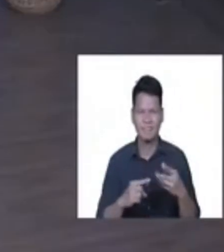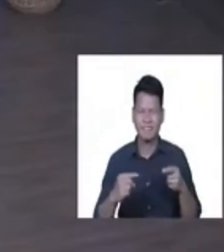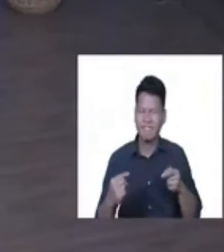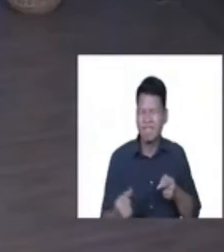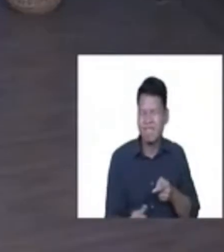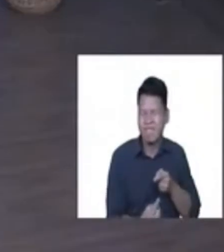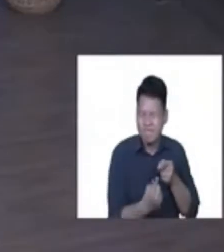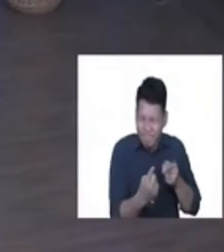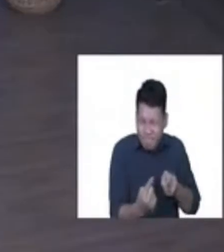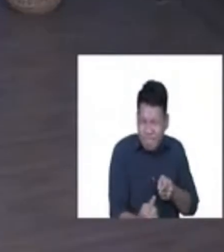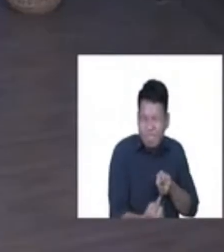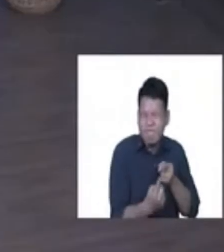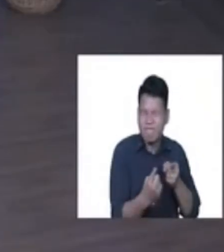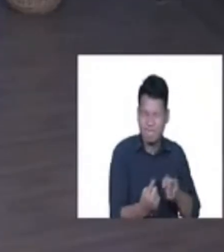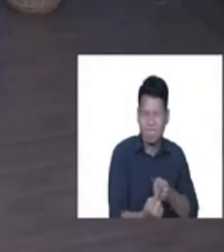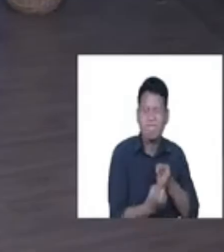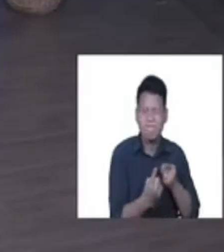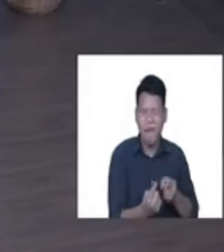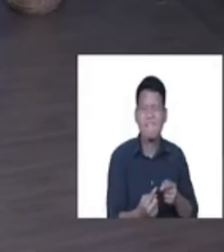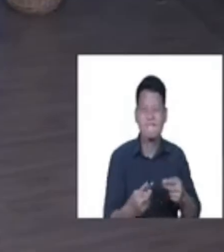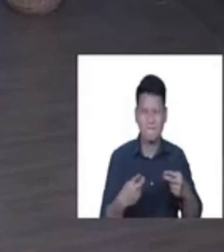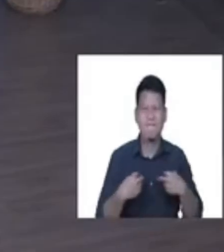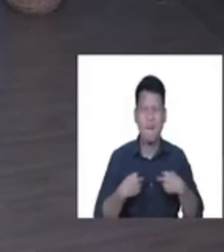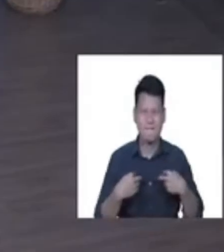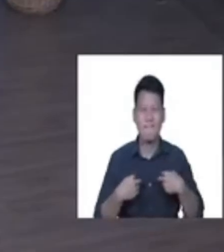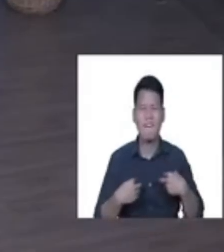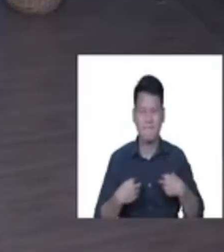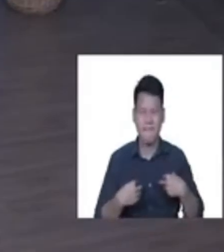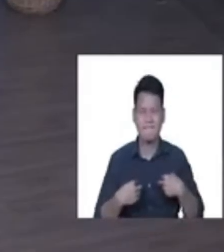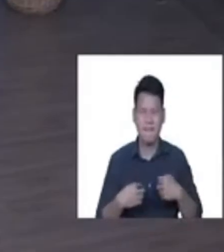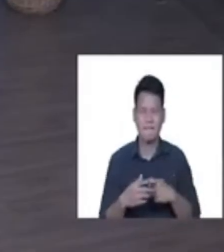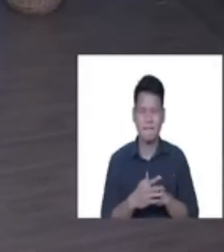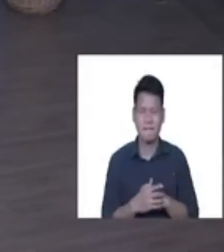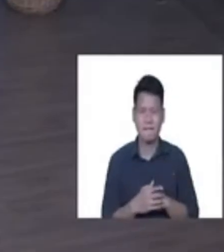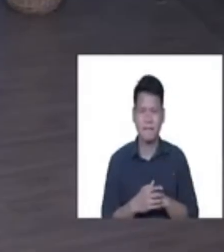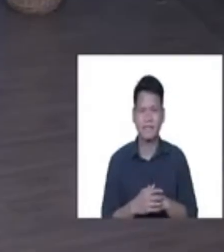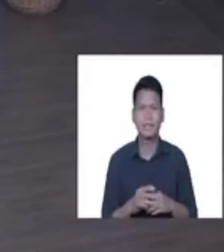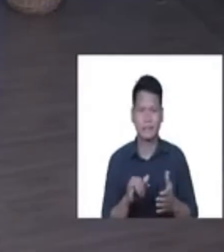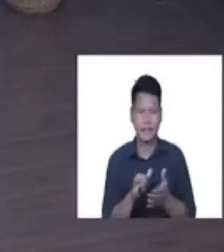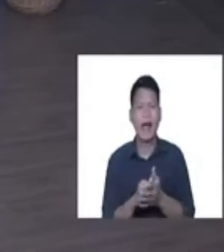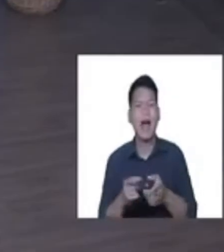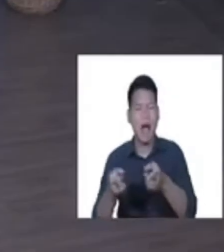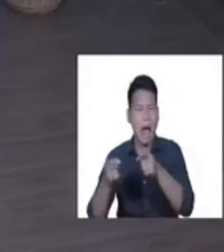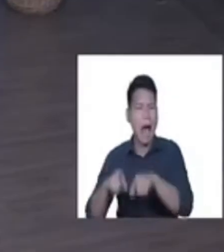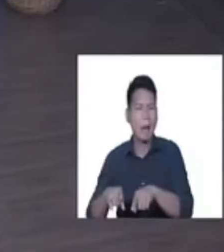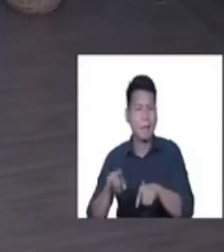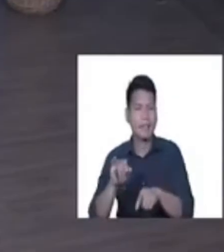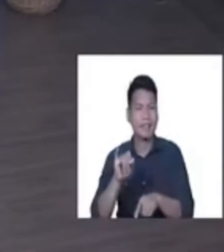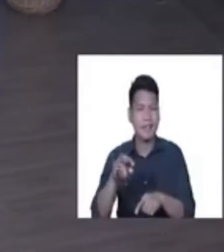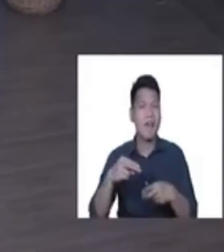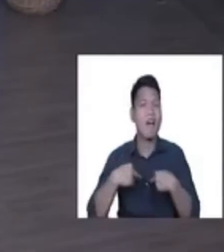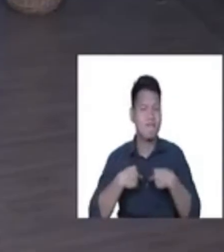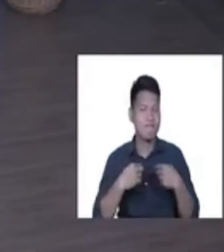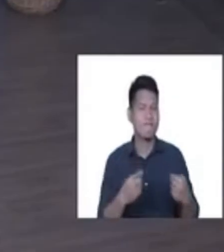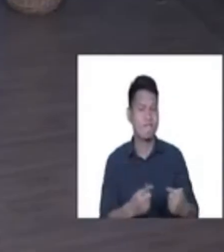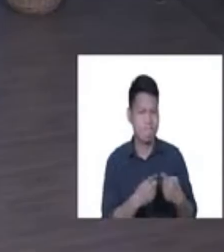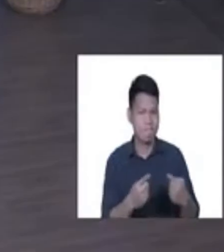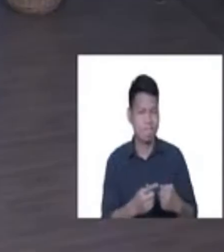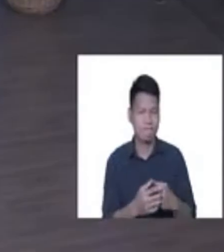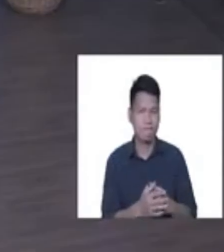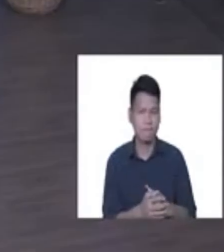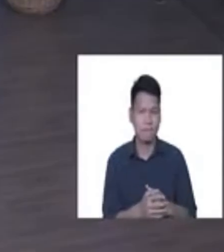even suffering mga kapatid. Ito po ang may bibigay ng kasalanan.